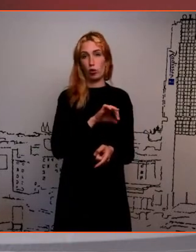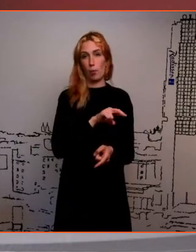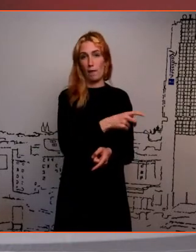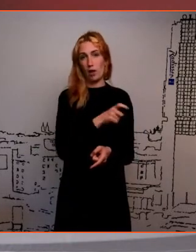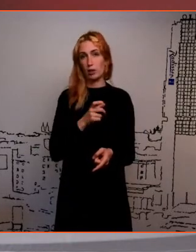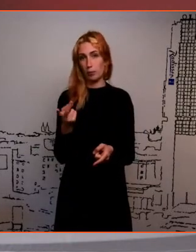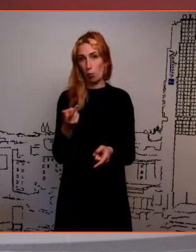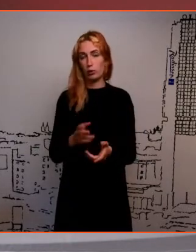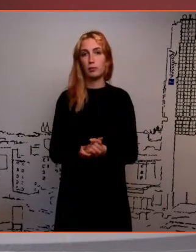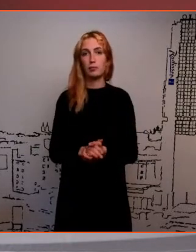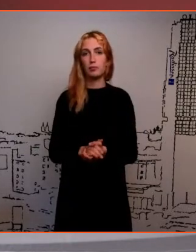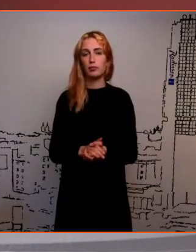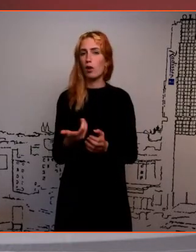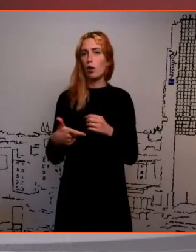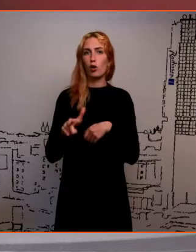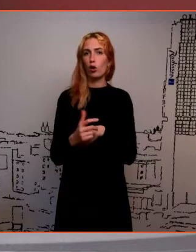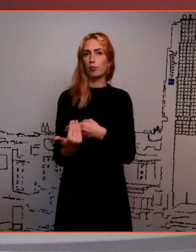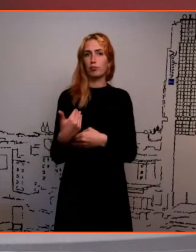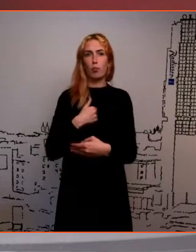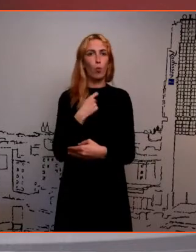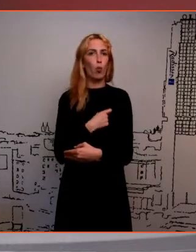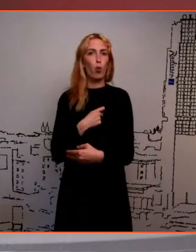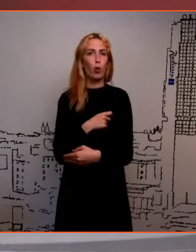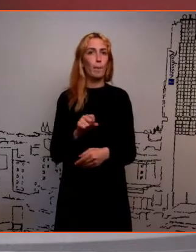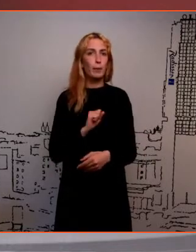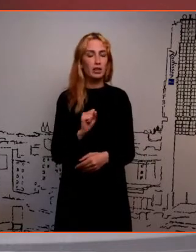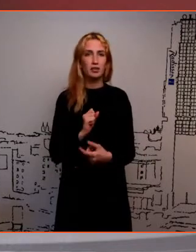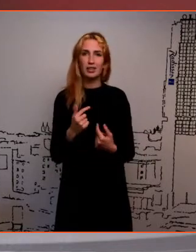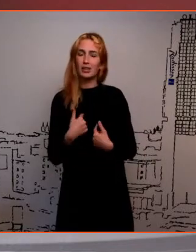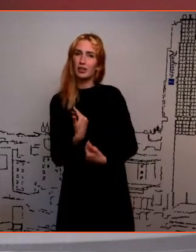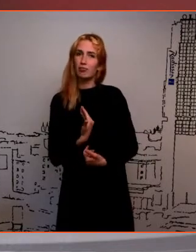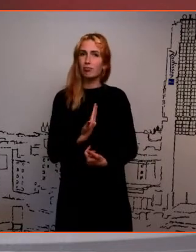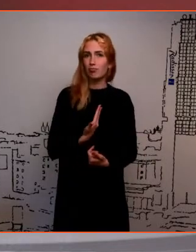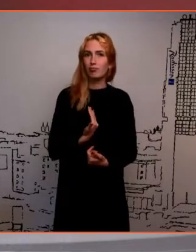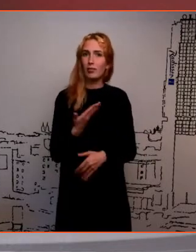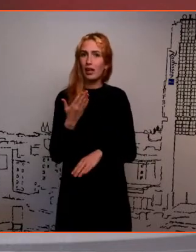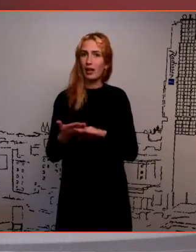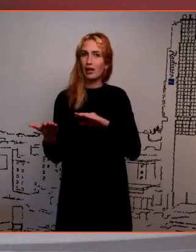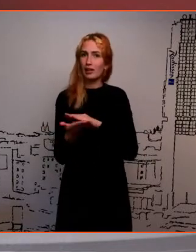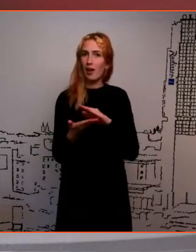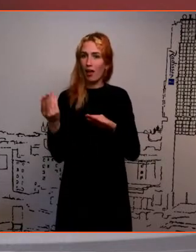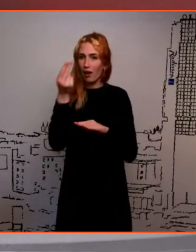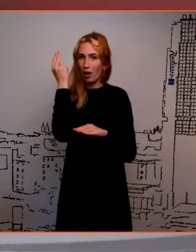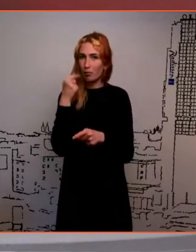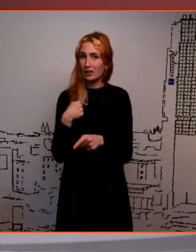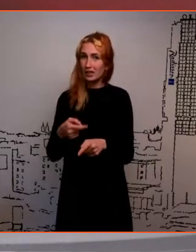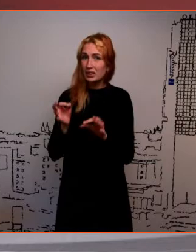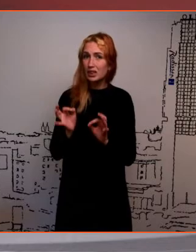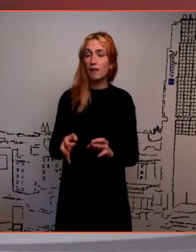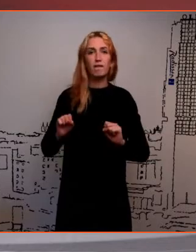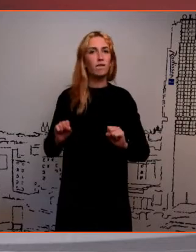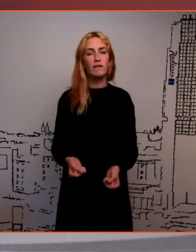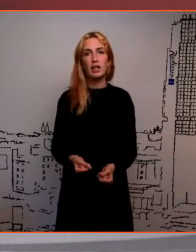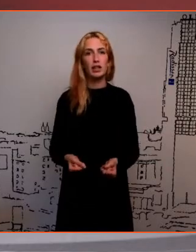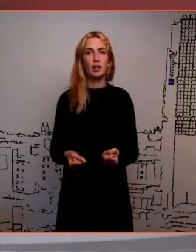Kõige rohkem pöördutakse minu juurde murega, et ma ei ole kindel, kas eriala, mida õpitakse, on õige või